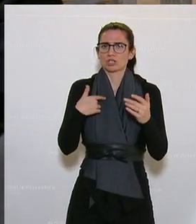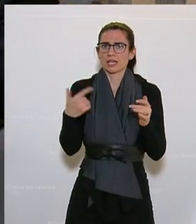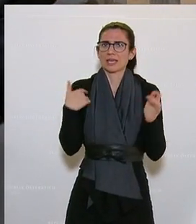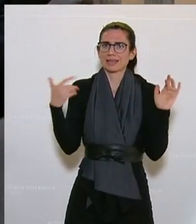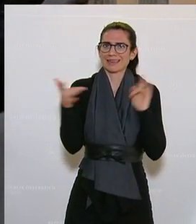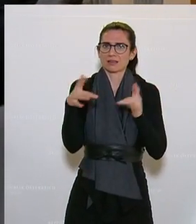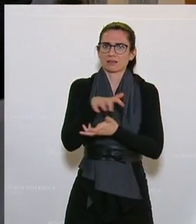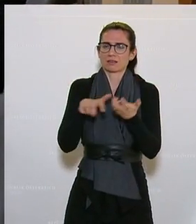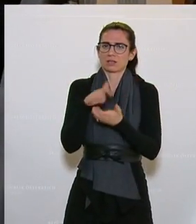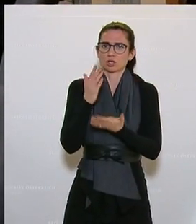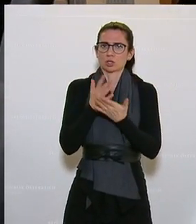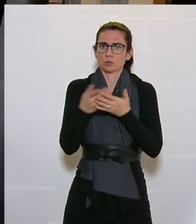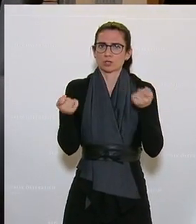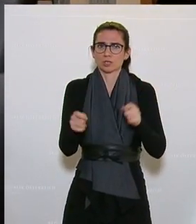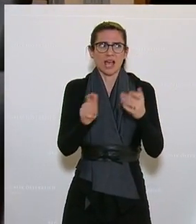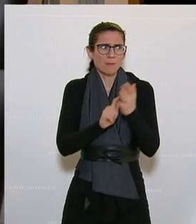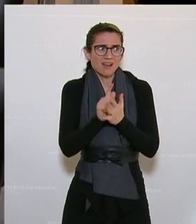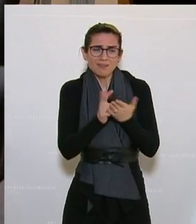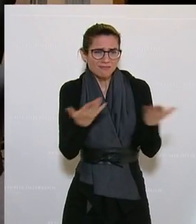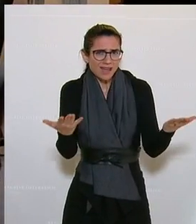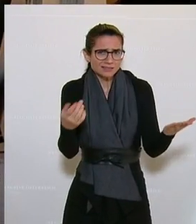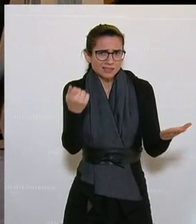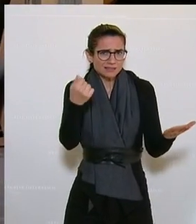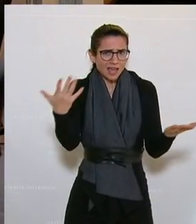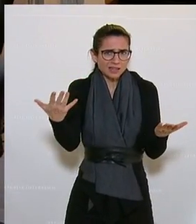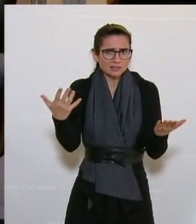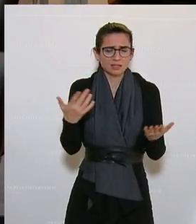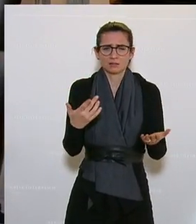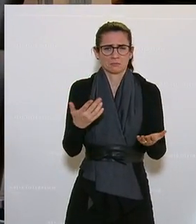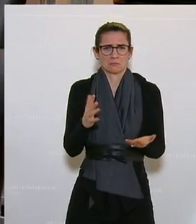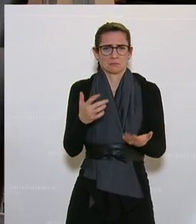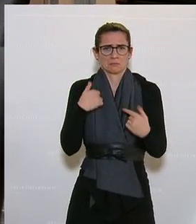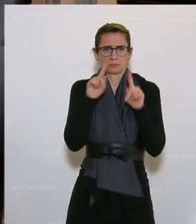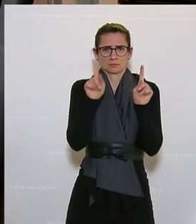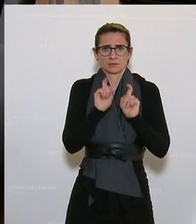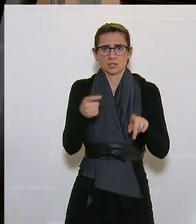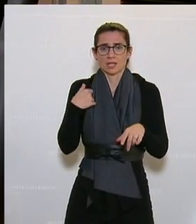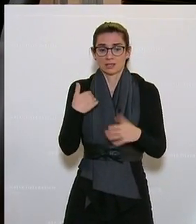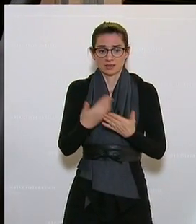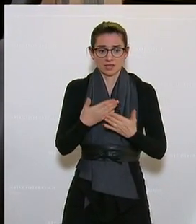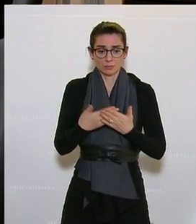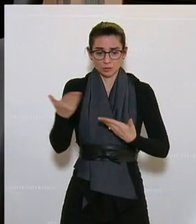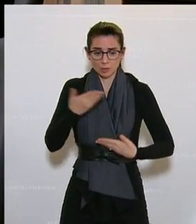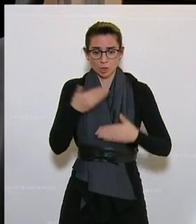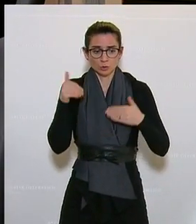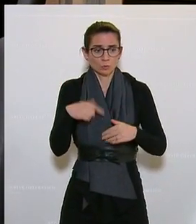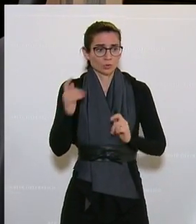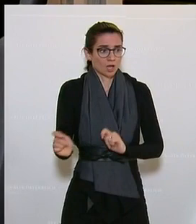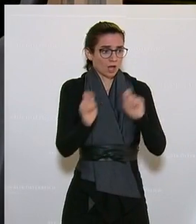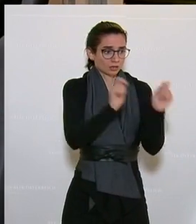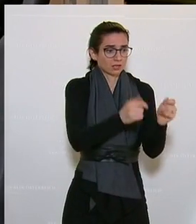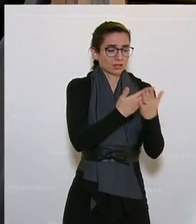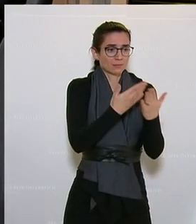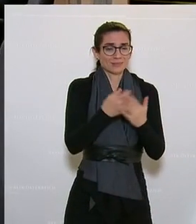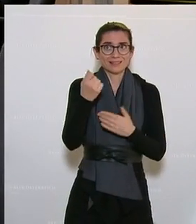Krise. Aber wir wissen jetzt nicht genau, wann kommen diese Mittel. Wir müssen einreichen, das Prozedere zu durchlaufen, zu schauen, dass die Gelder